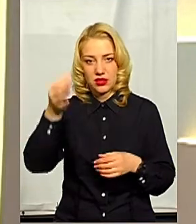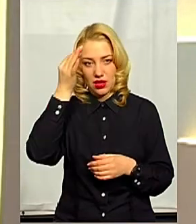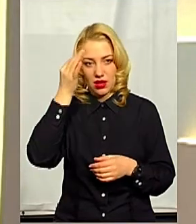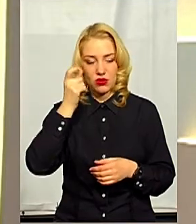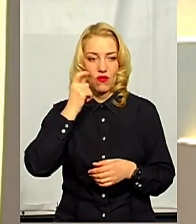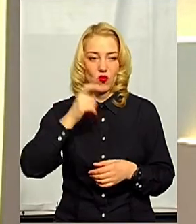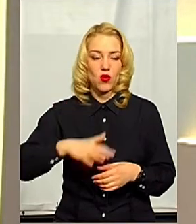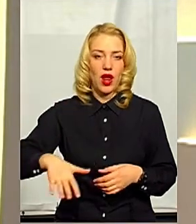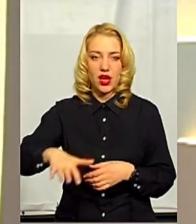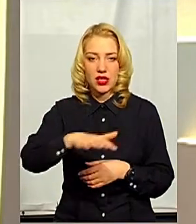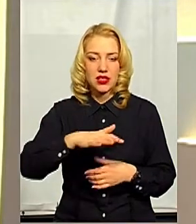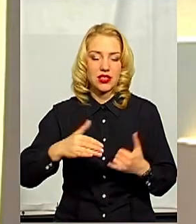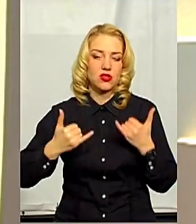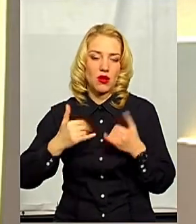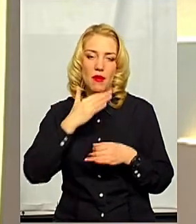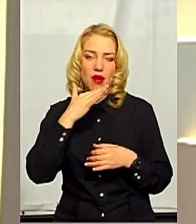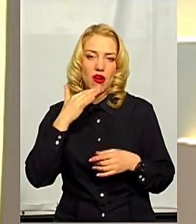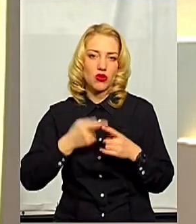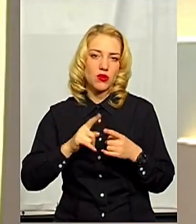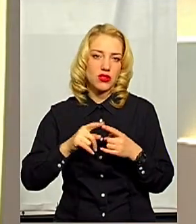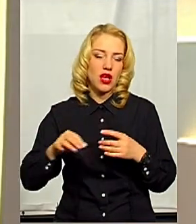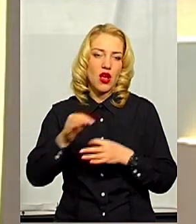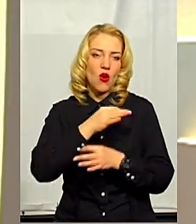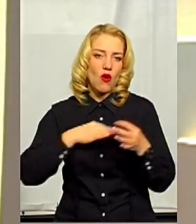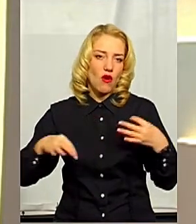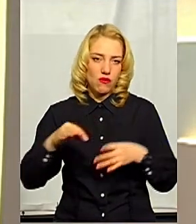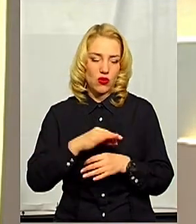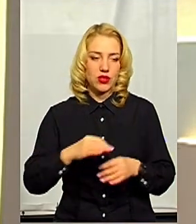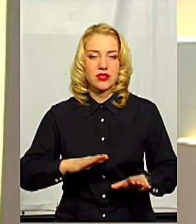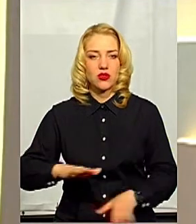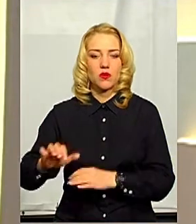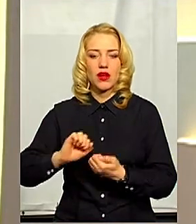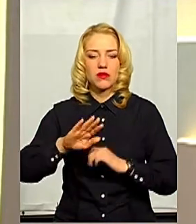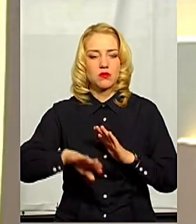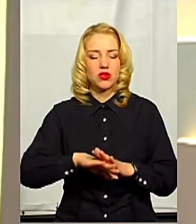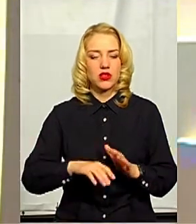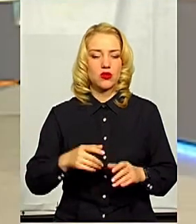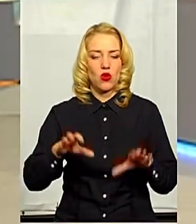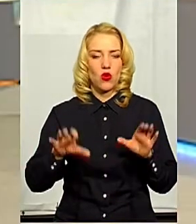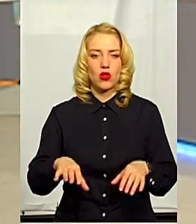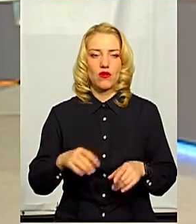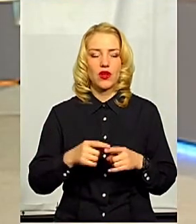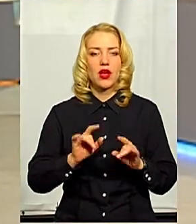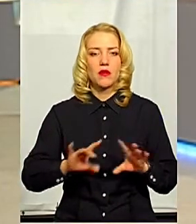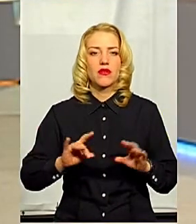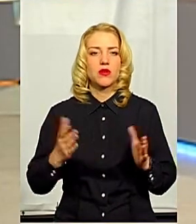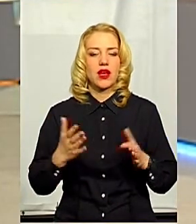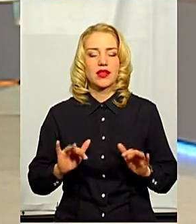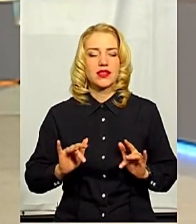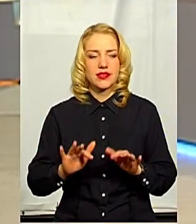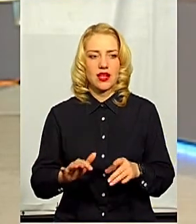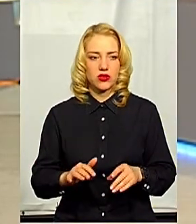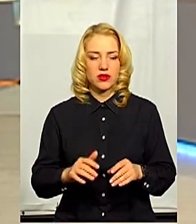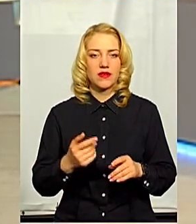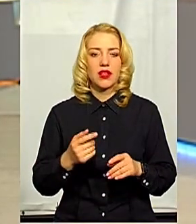говорять багато сьогодні про це. Заступник Каменець-Подільського міського голови Василь Сукач телефоном повідомив, до яких заходів